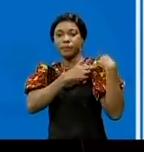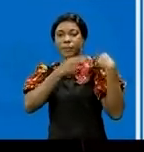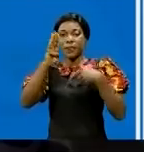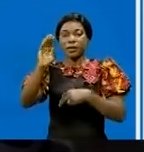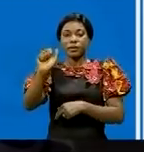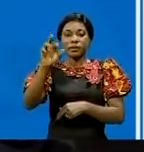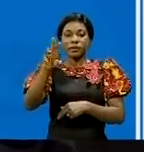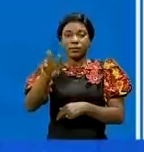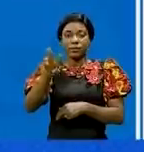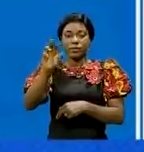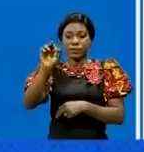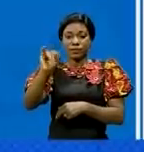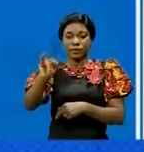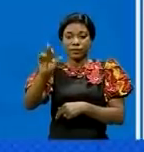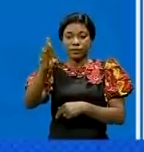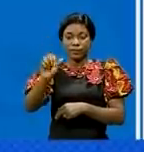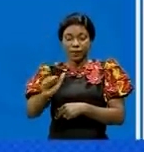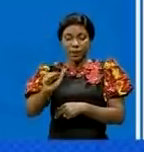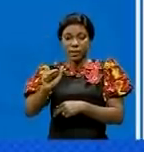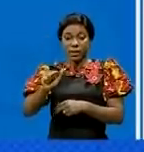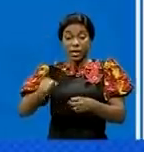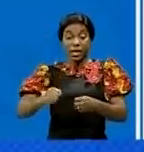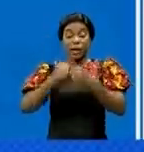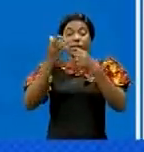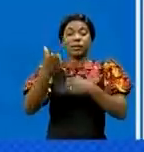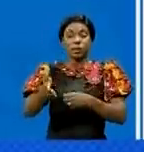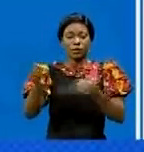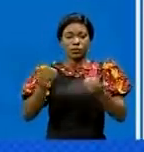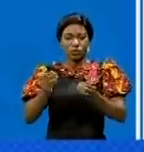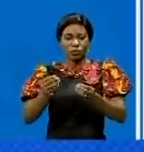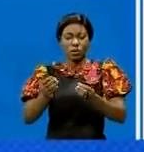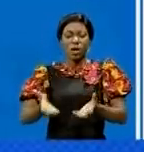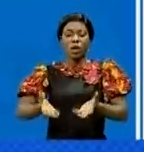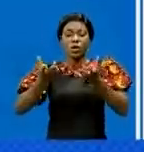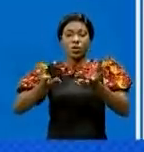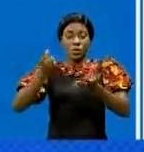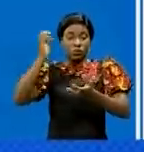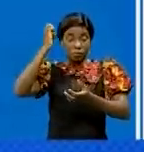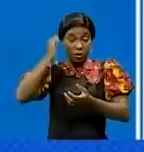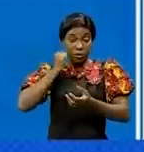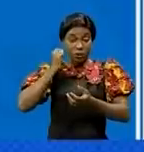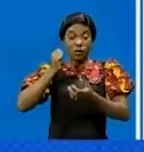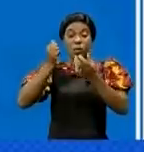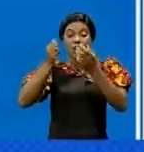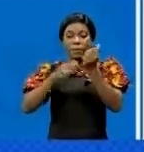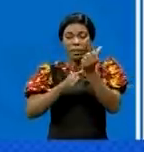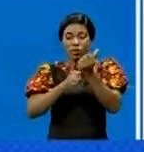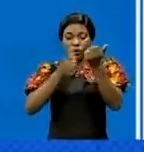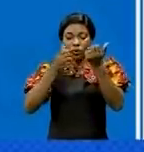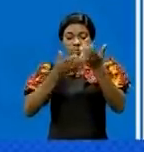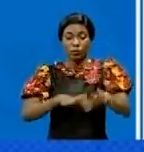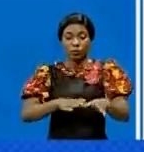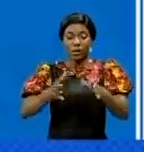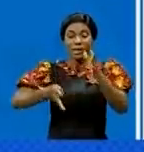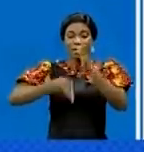en territoire de Sisi. Cet accident, causé par la surcharge, a eu pour bilan 14 disparus, 9